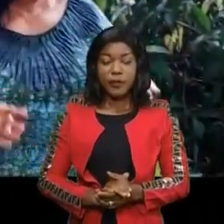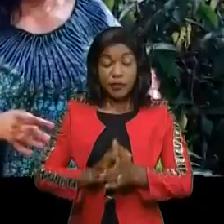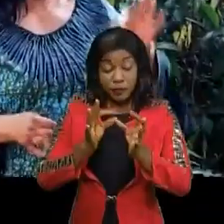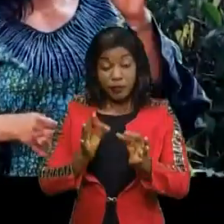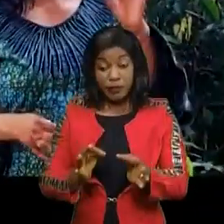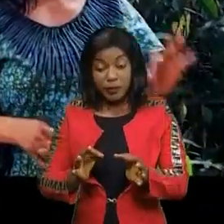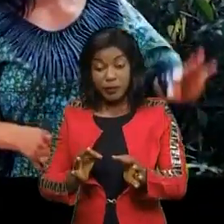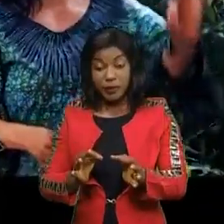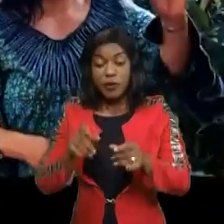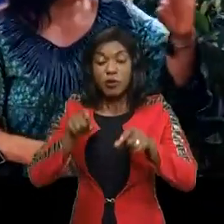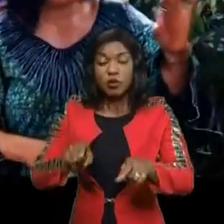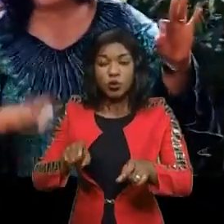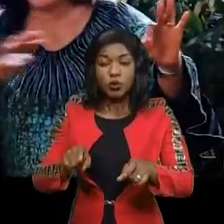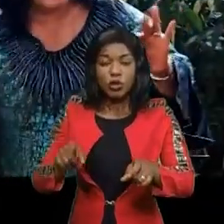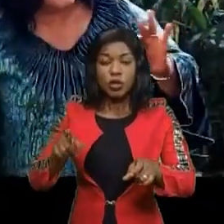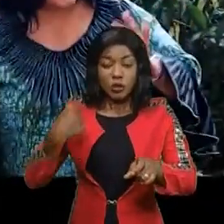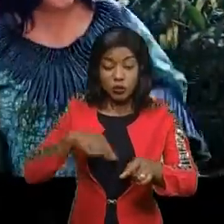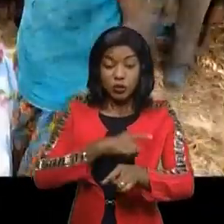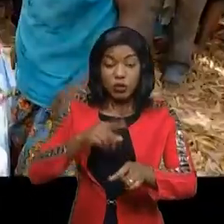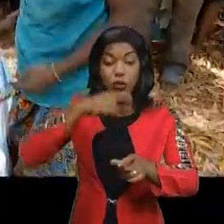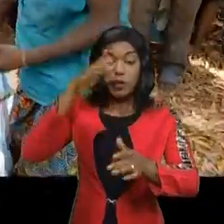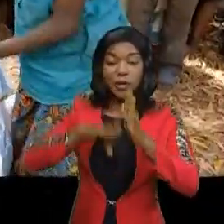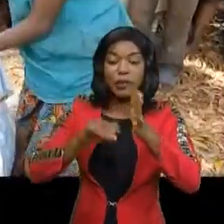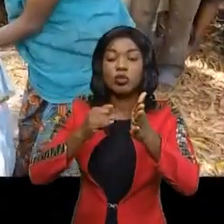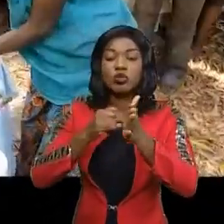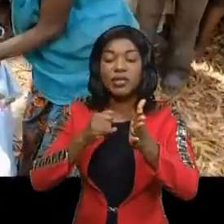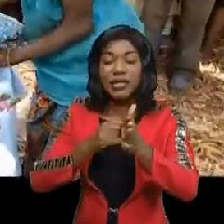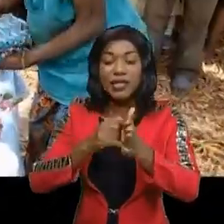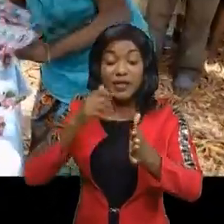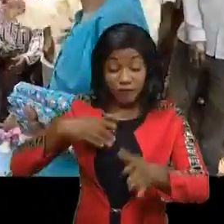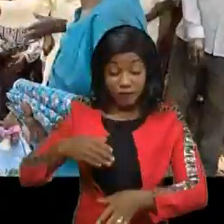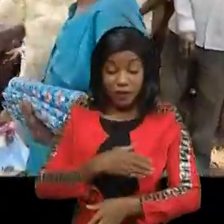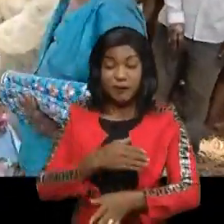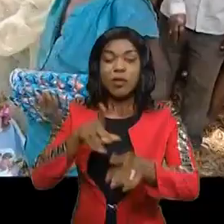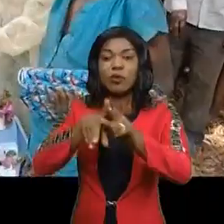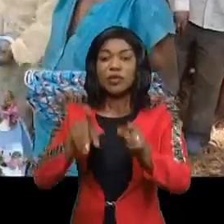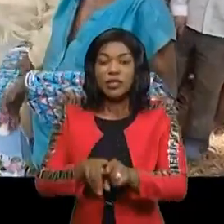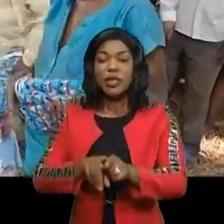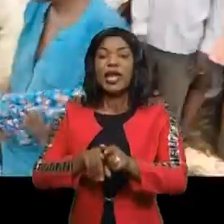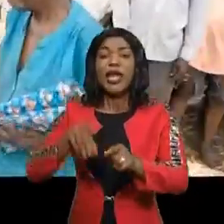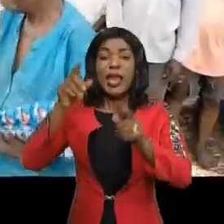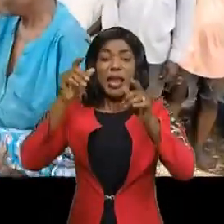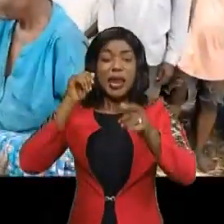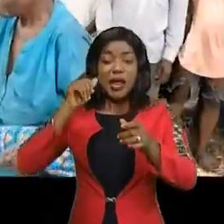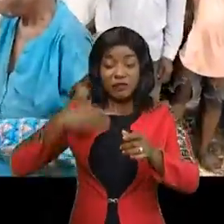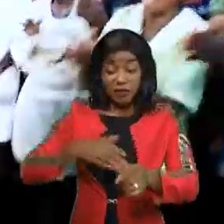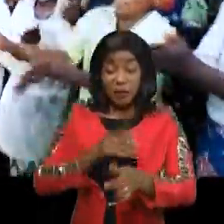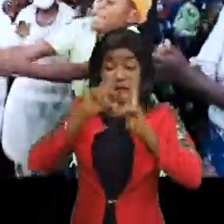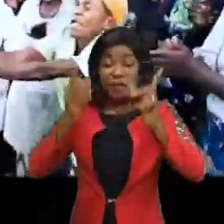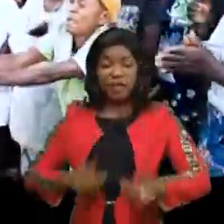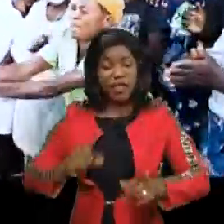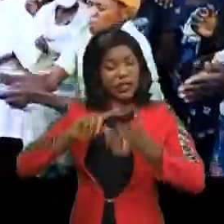africaine et le PAN ont une histoire pour honorer ces femmes, leurs